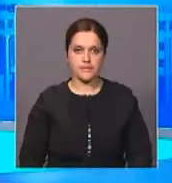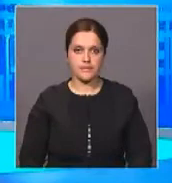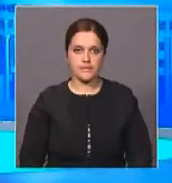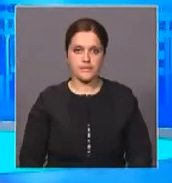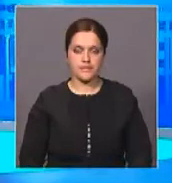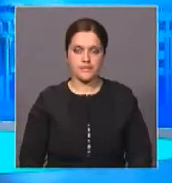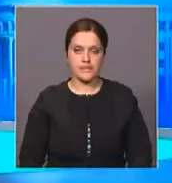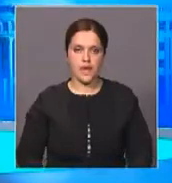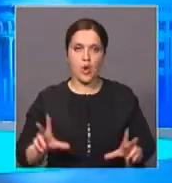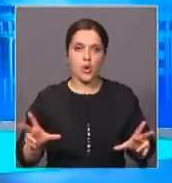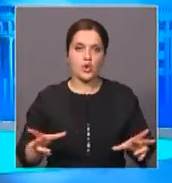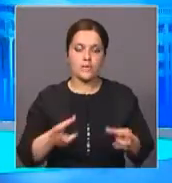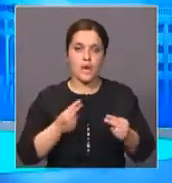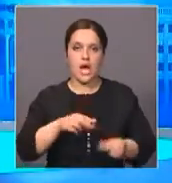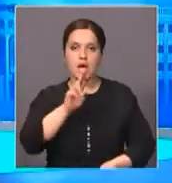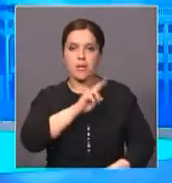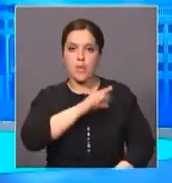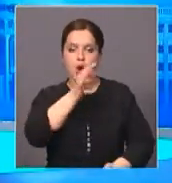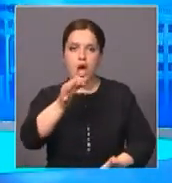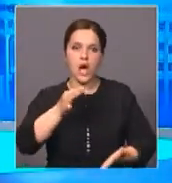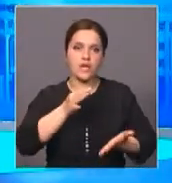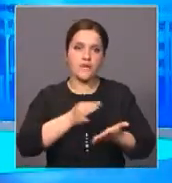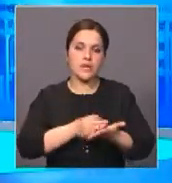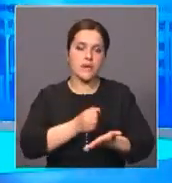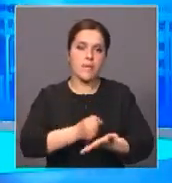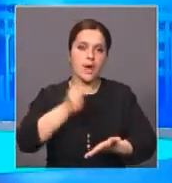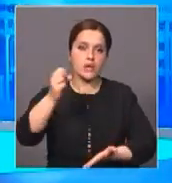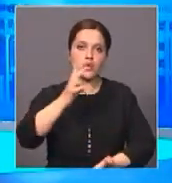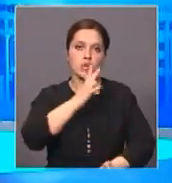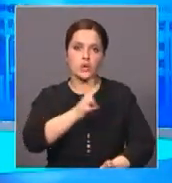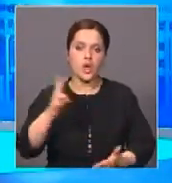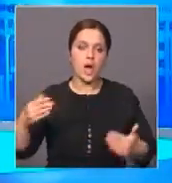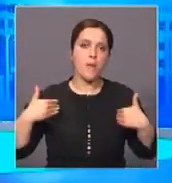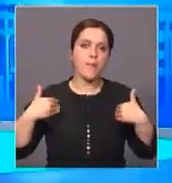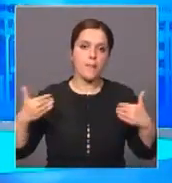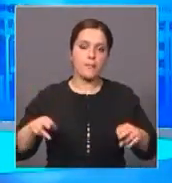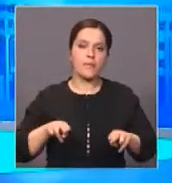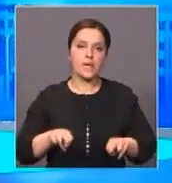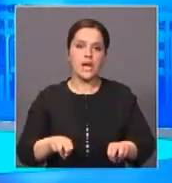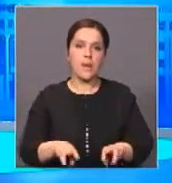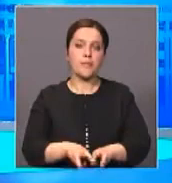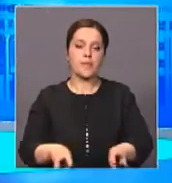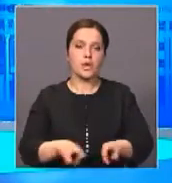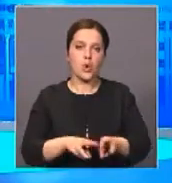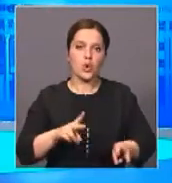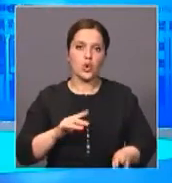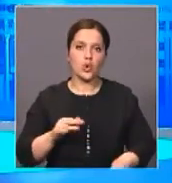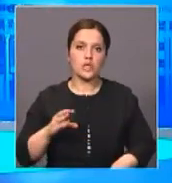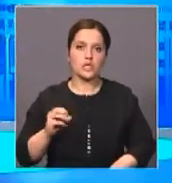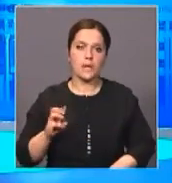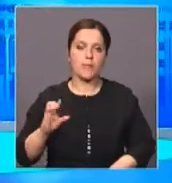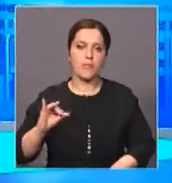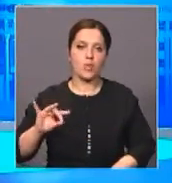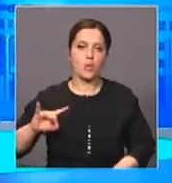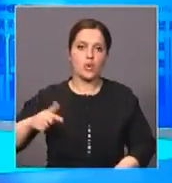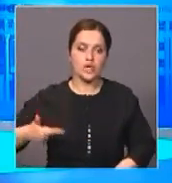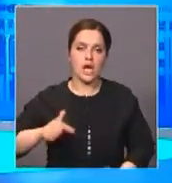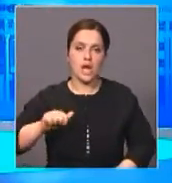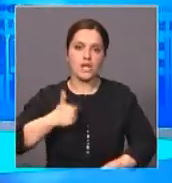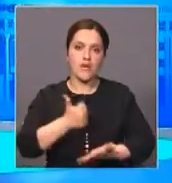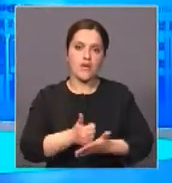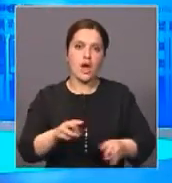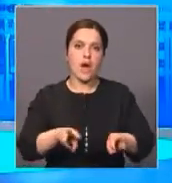Успехов в работе на ответственном посту пожелал Нурсултан Назарбаеву премьер-министр Люксембурга Ксавье Беттель. Глава